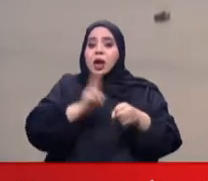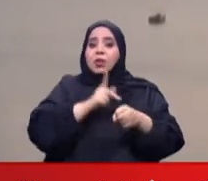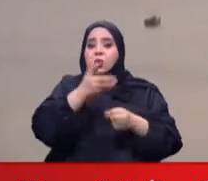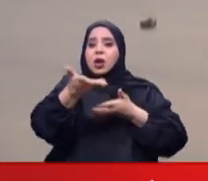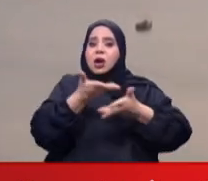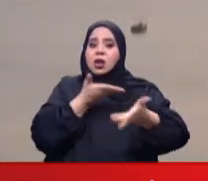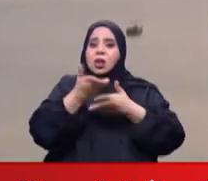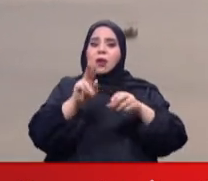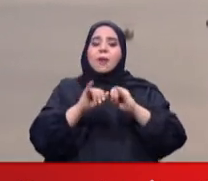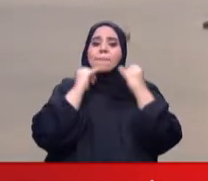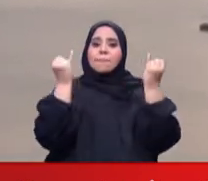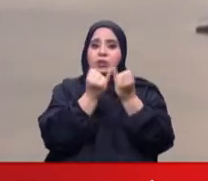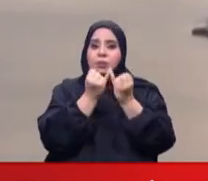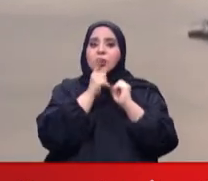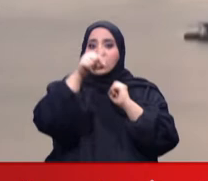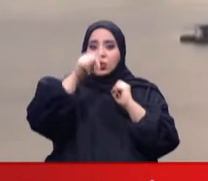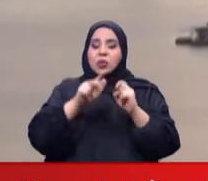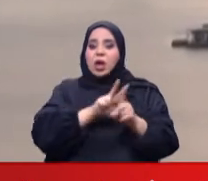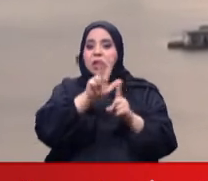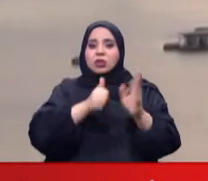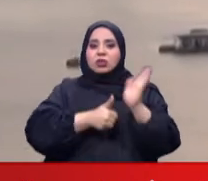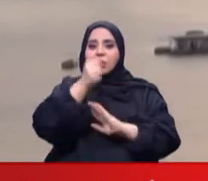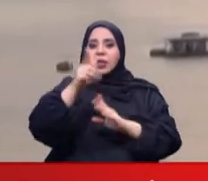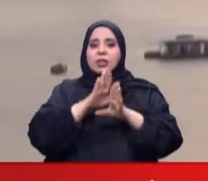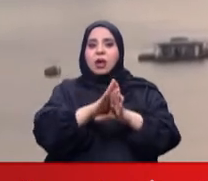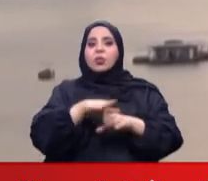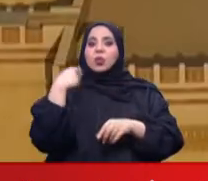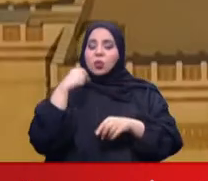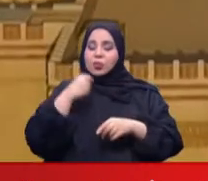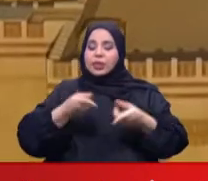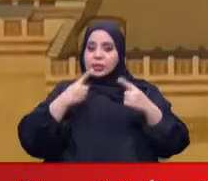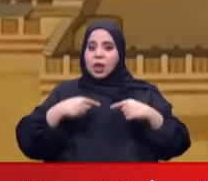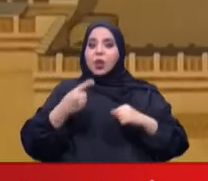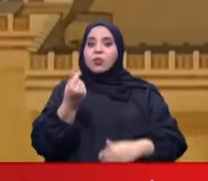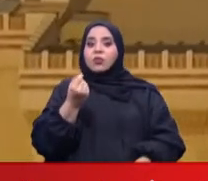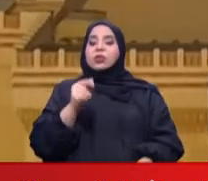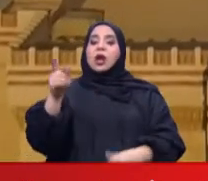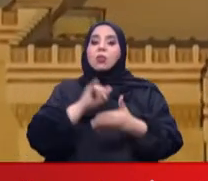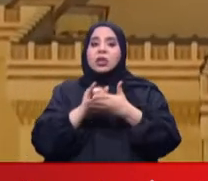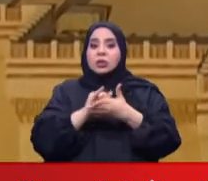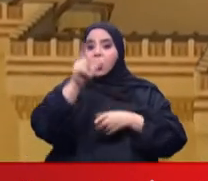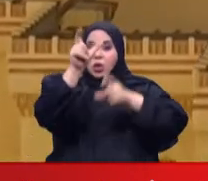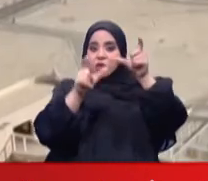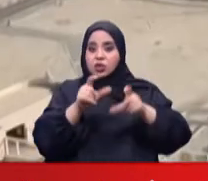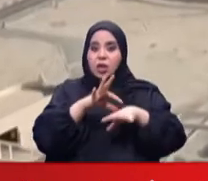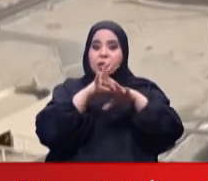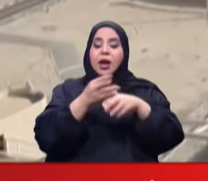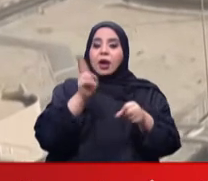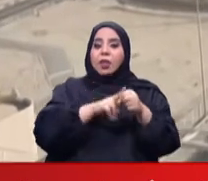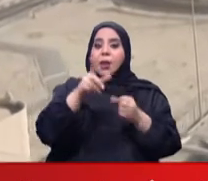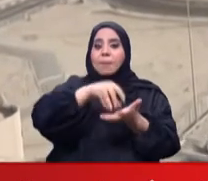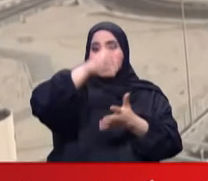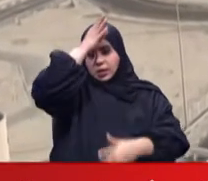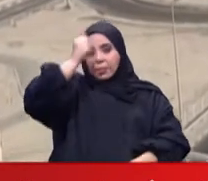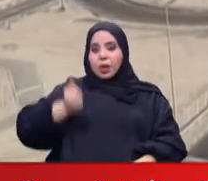المنتدى بشكل خاص الأثر الإيجابي للدعم الحكومي الصحي والمالي للمؤسسات والأفراد في مملكة البحرين